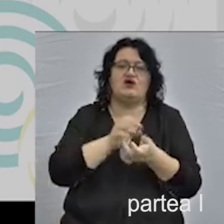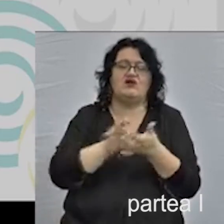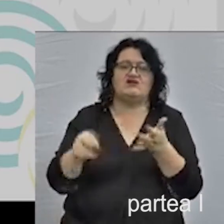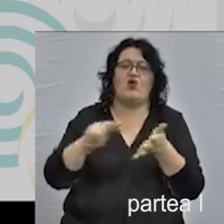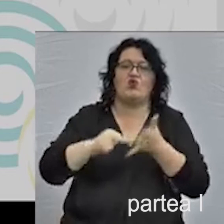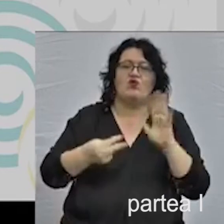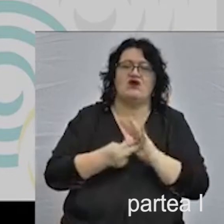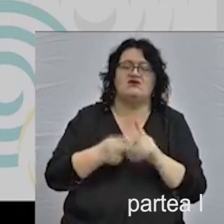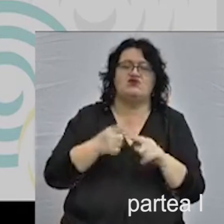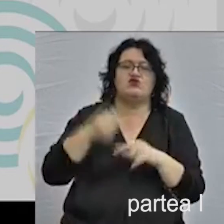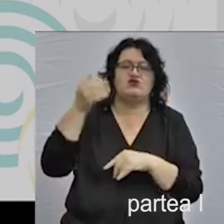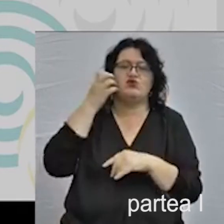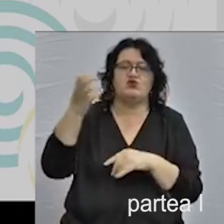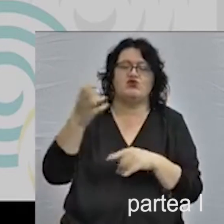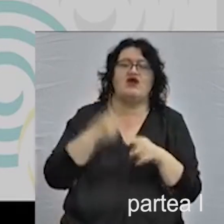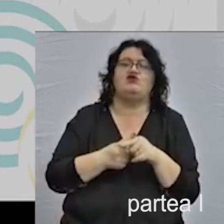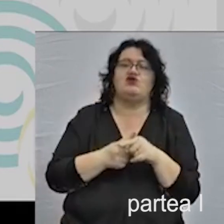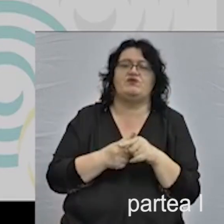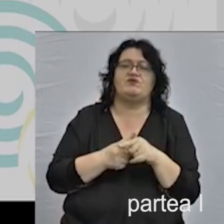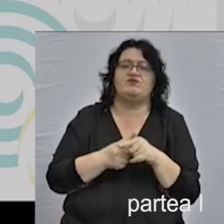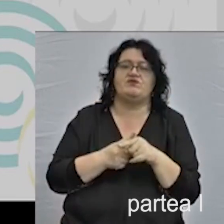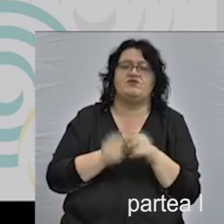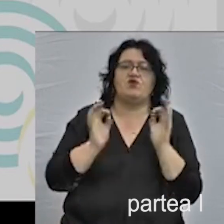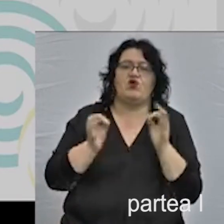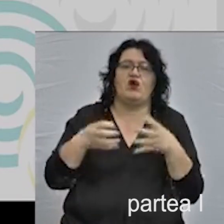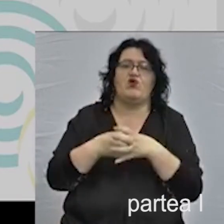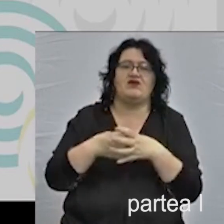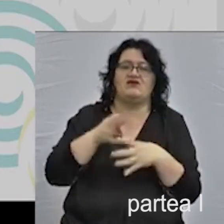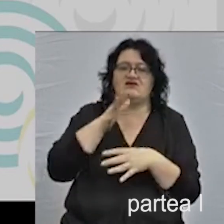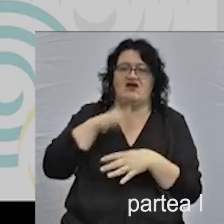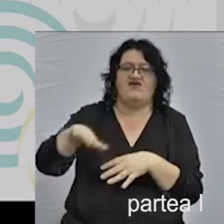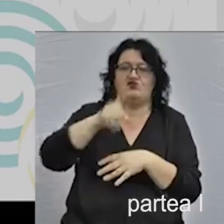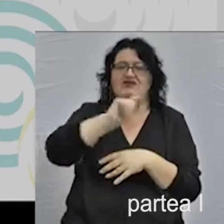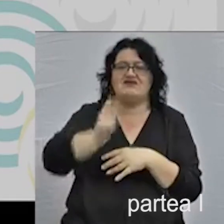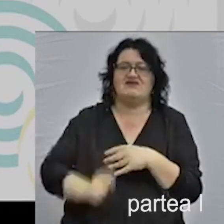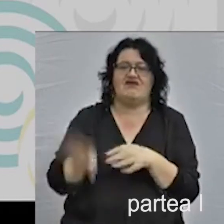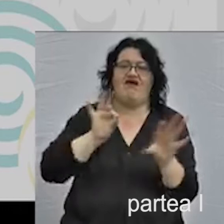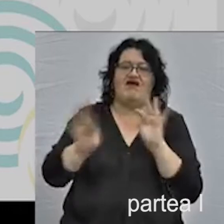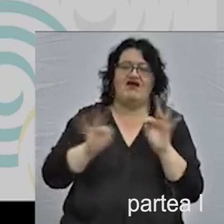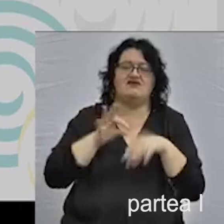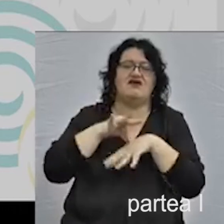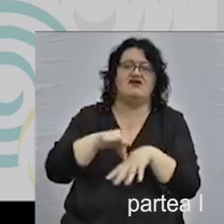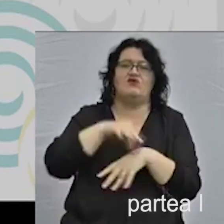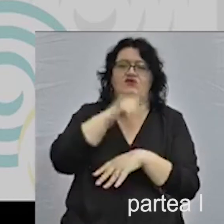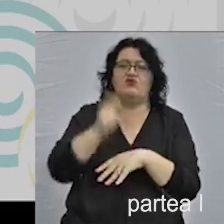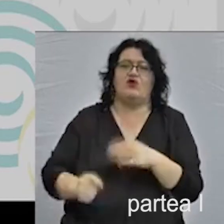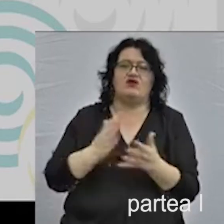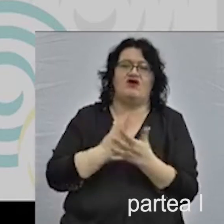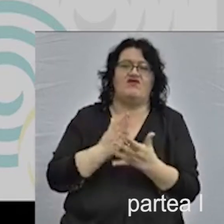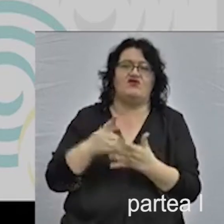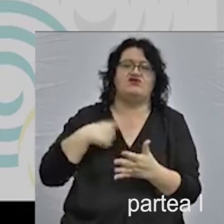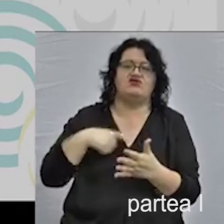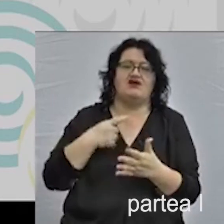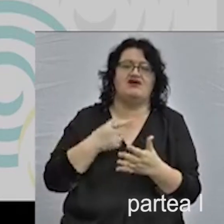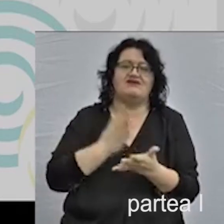organizații și instituții culturale și, evident, comunității evrești din țările respective. Liderul de proiect este